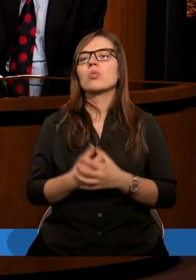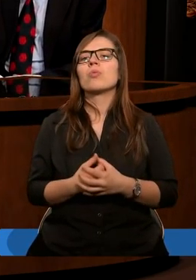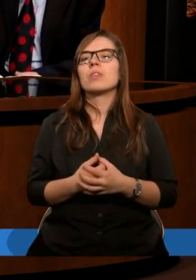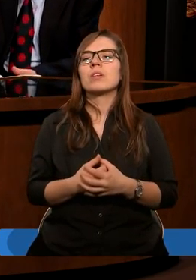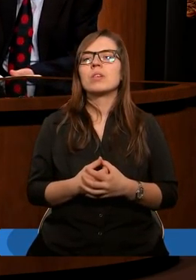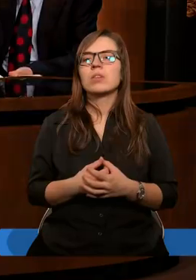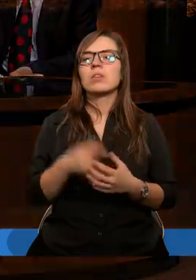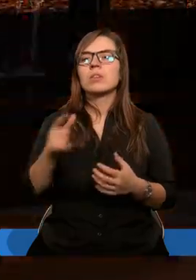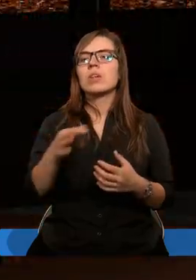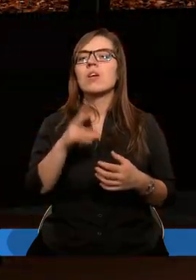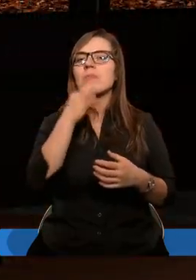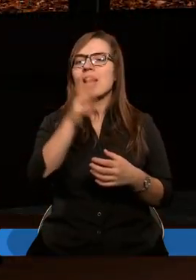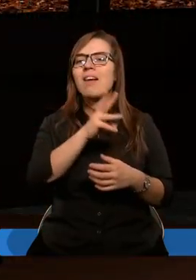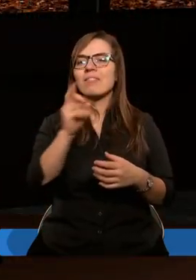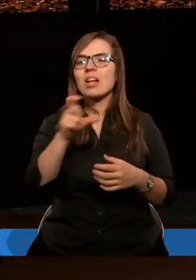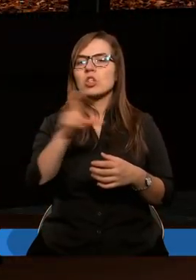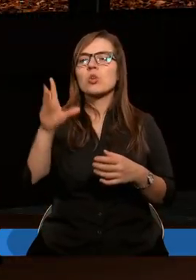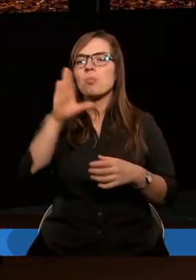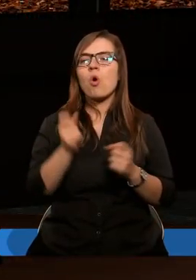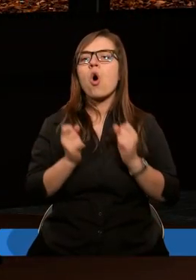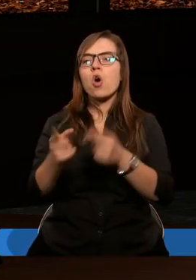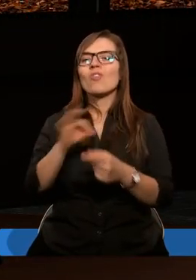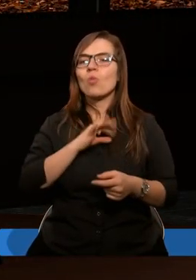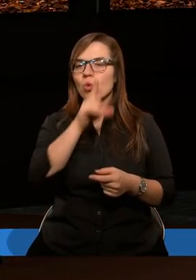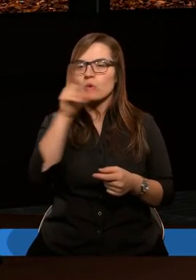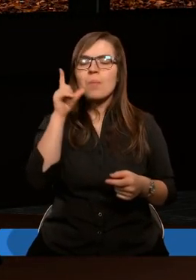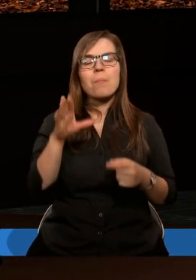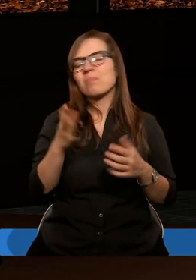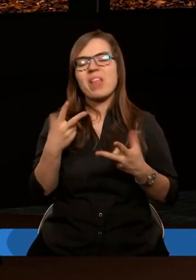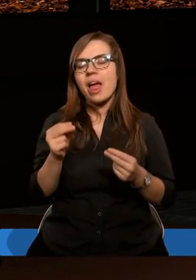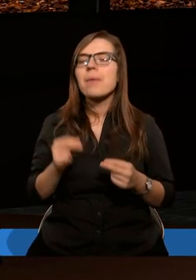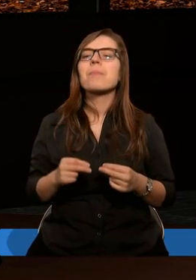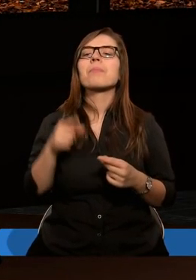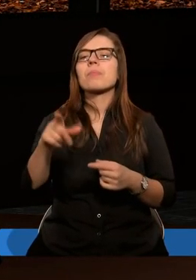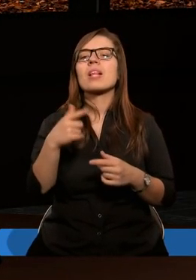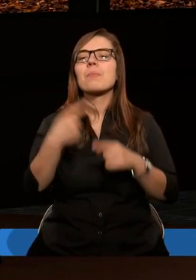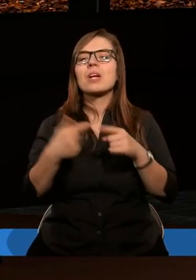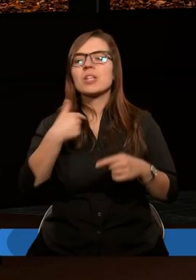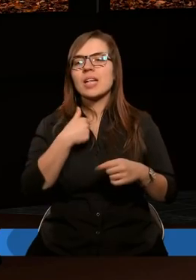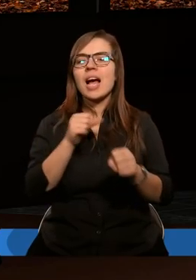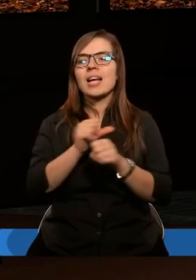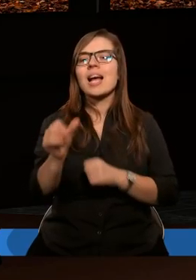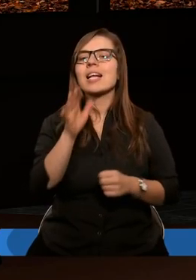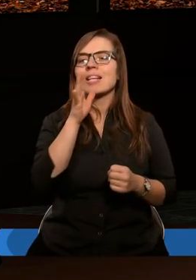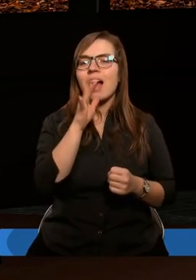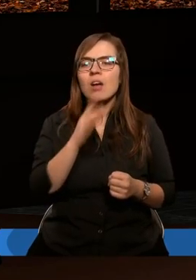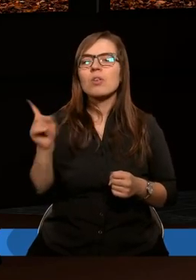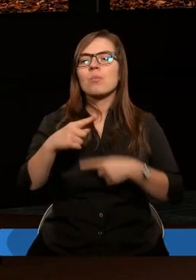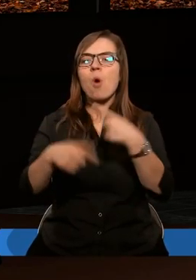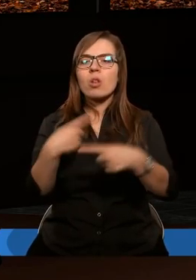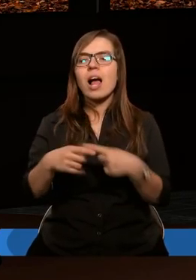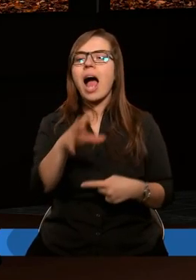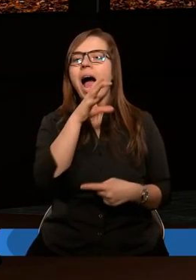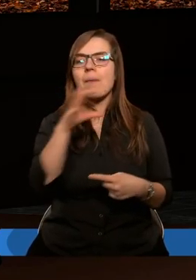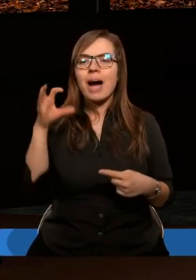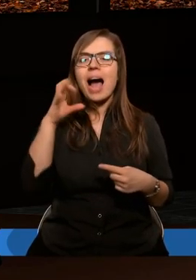mogę cię prosić? Pytam więc, czy Bóg odrzucił swój lud? Bynajmniej. Przecież i ja jestem Izraelitą z